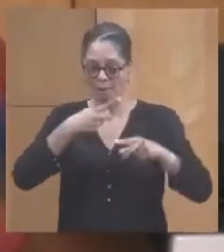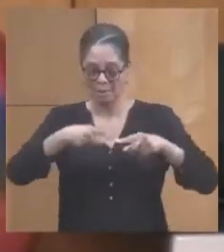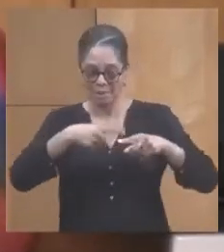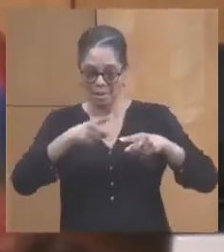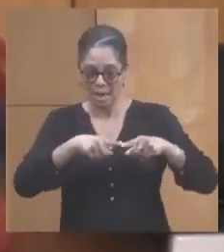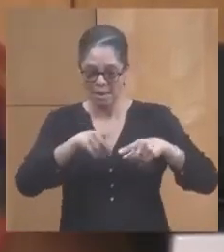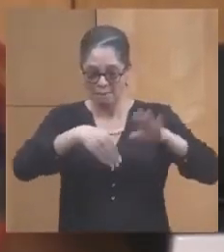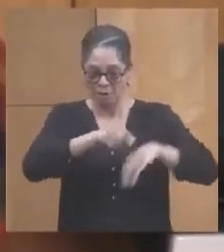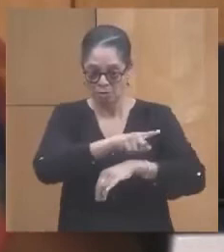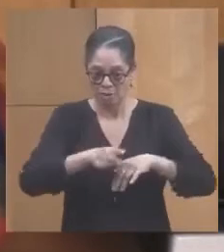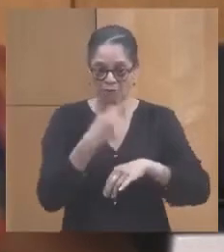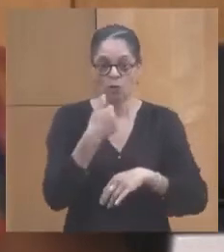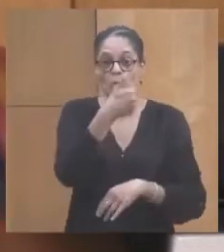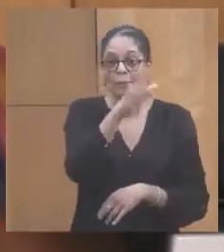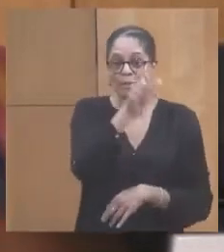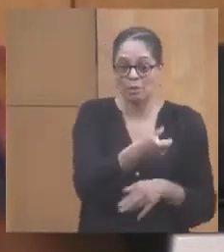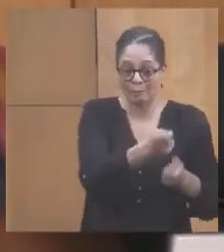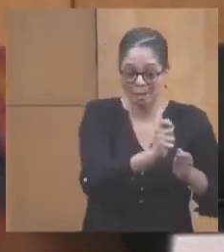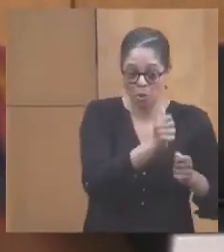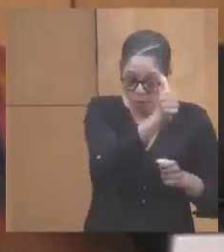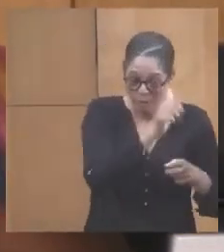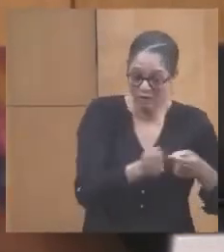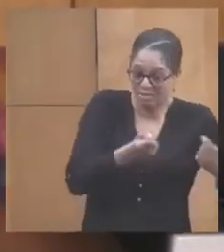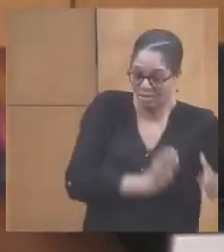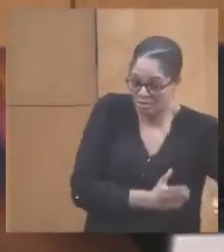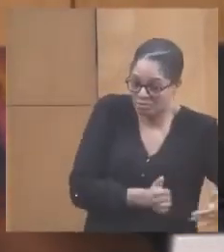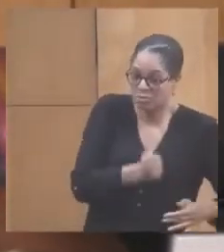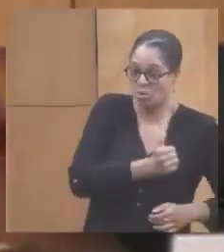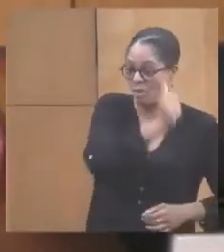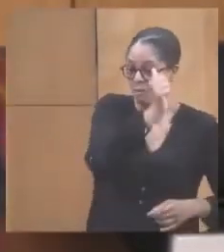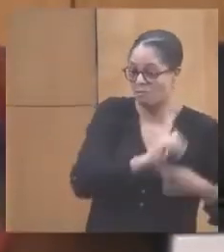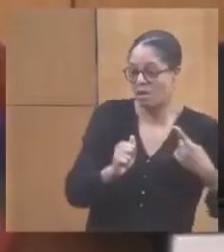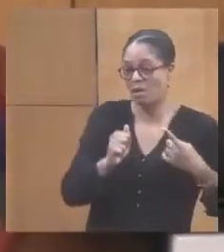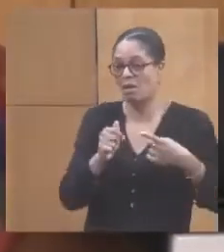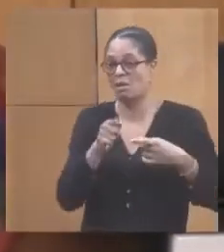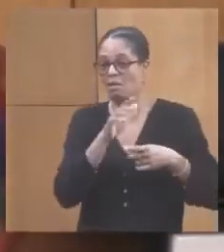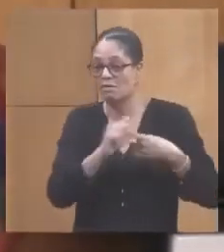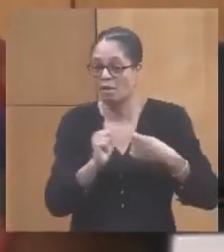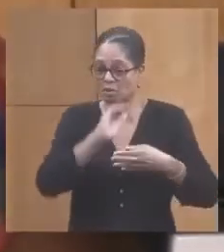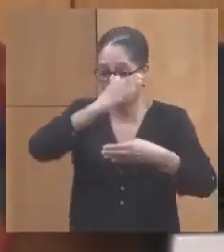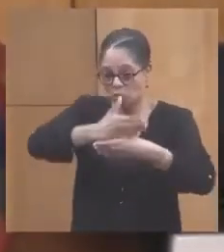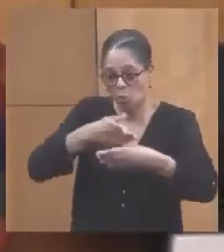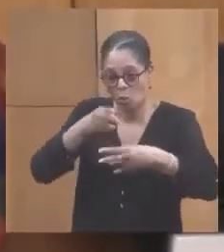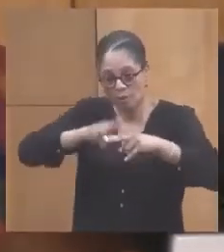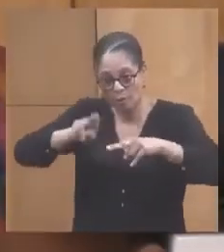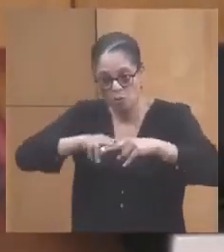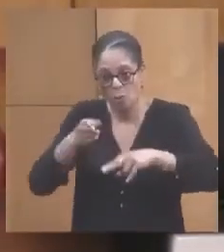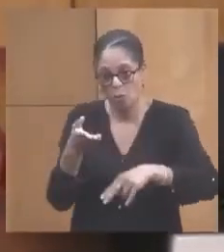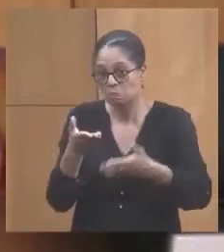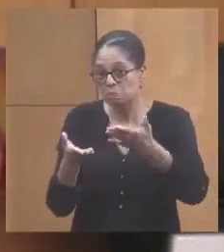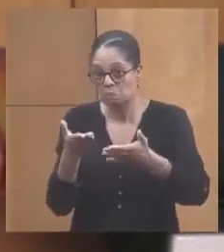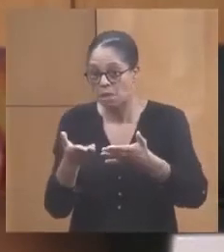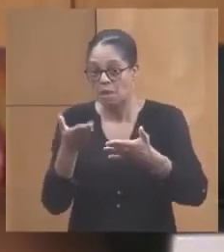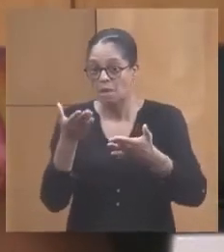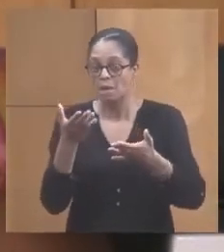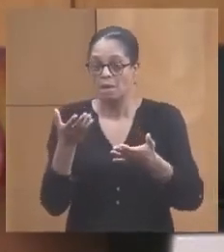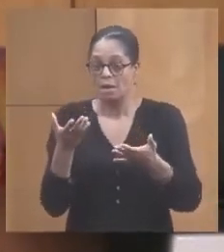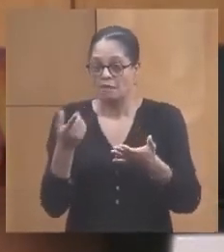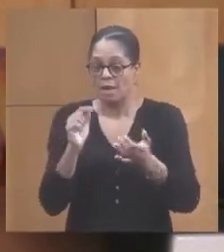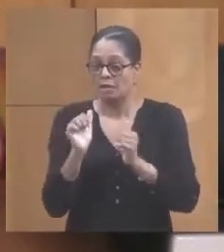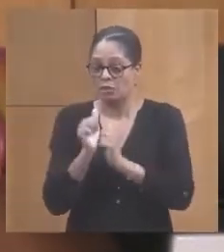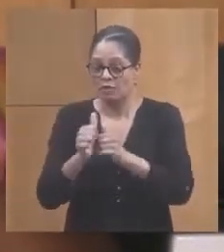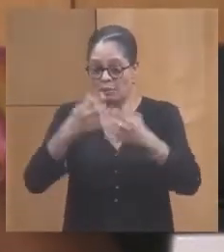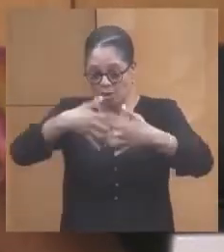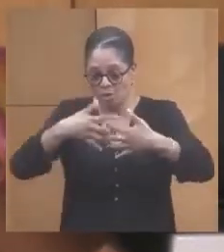marin pêcheur qui prend de son initiative pour pouvoir débloquer, enfin intervenir. Donc, qu'est-ce qui est prévu pour le